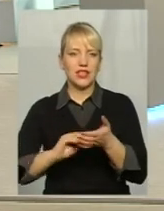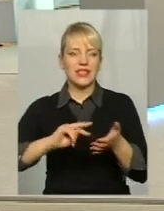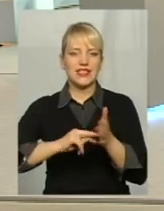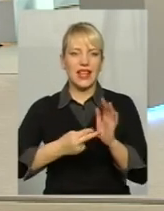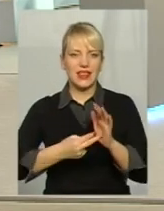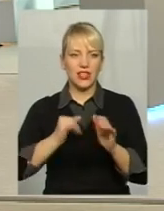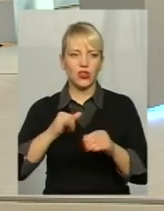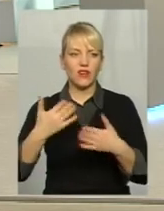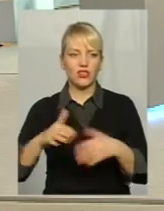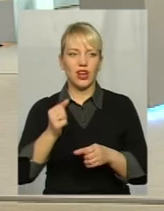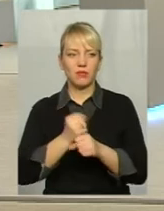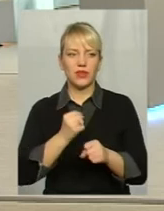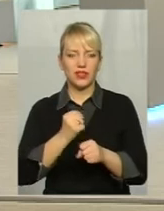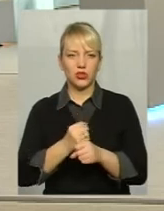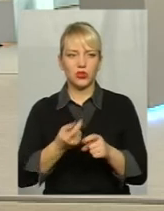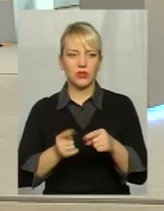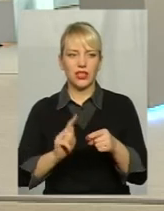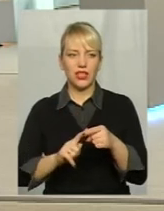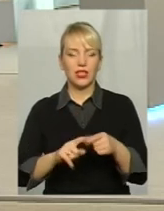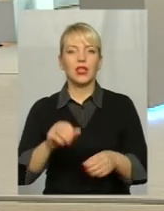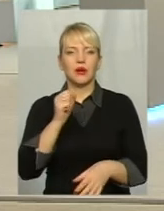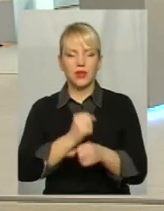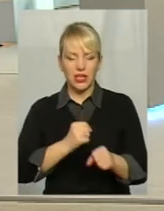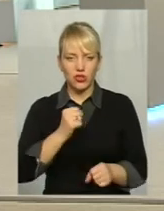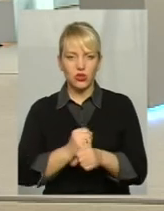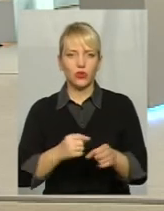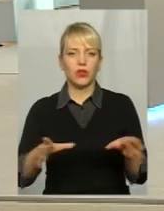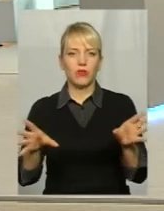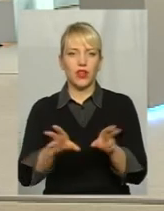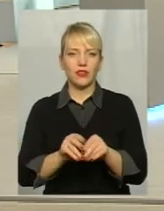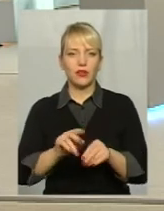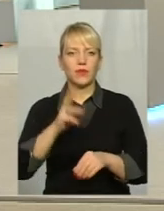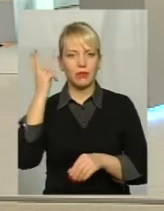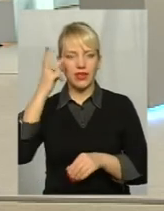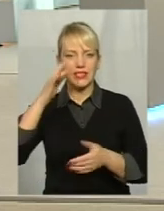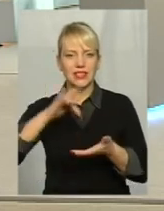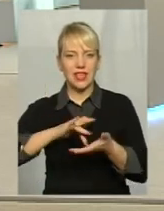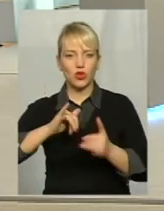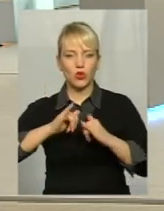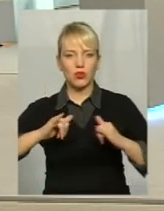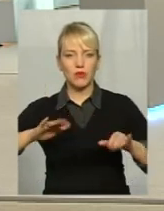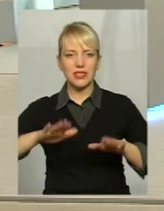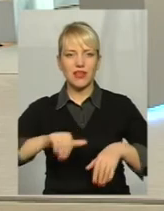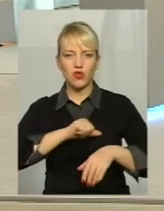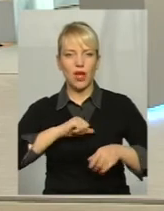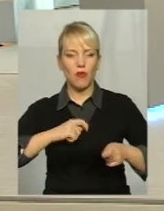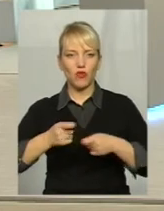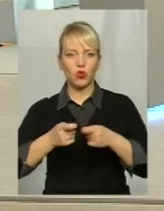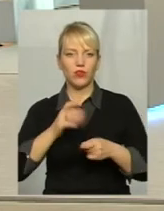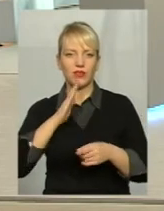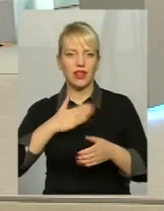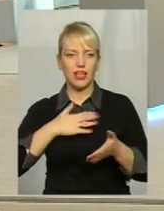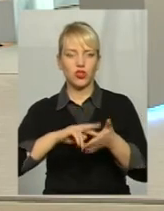і вже працює за нею Працюємо разом спільно з Мелецьким, Центром розвитку місцевого середування над нашою